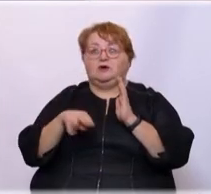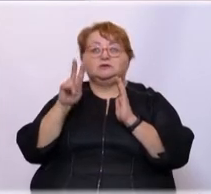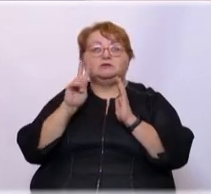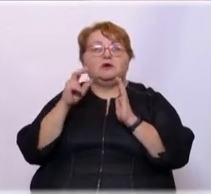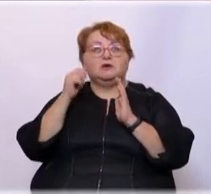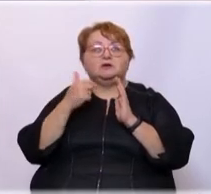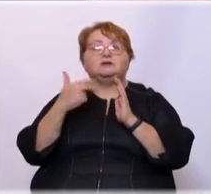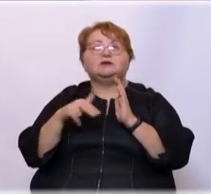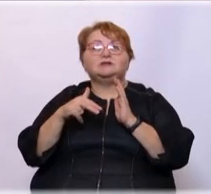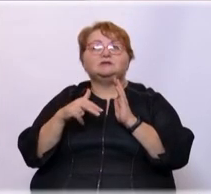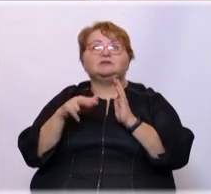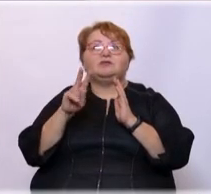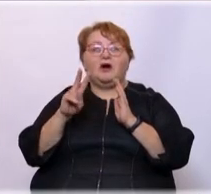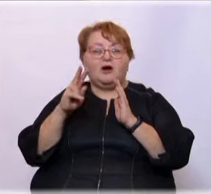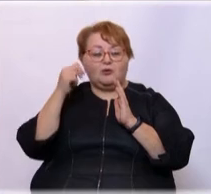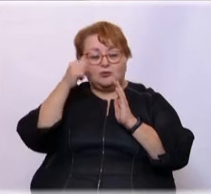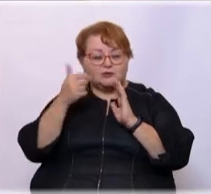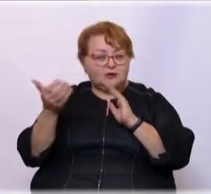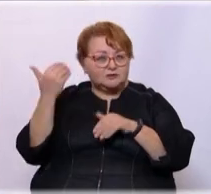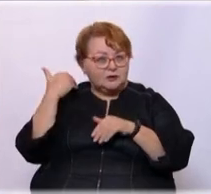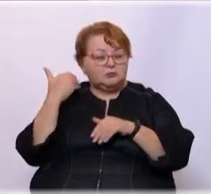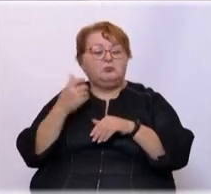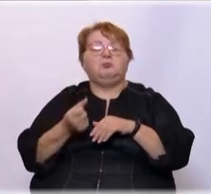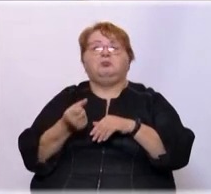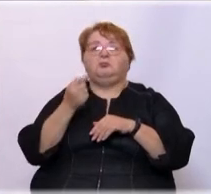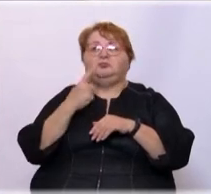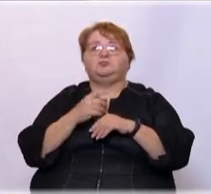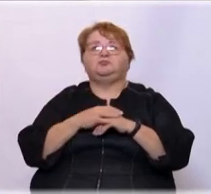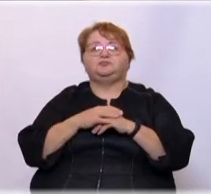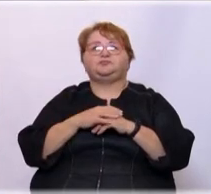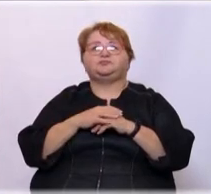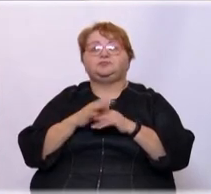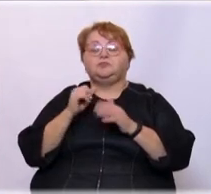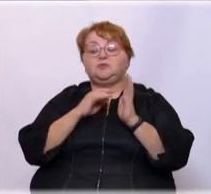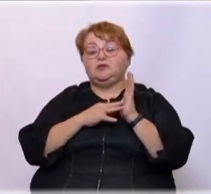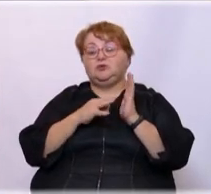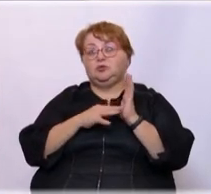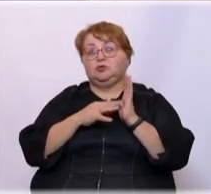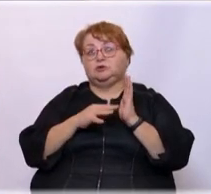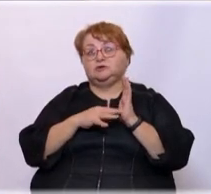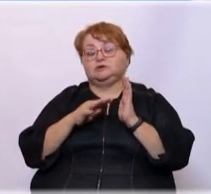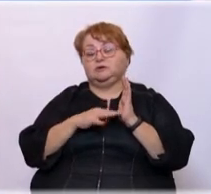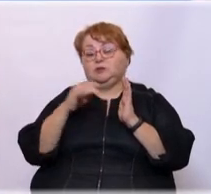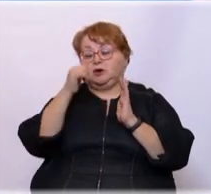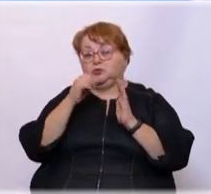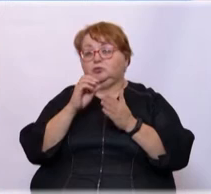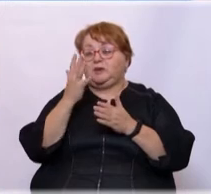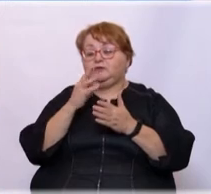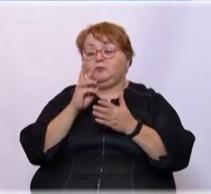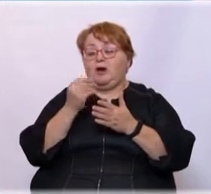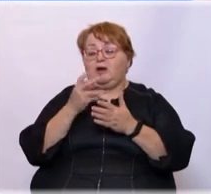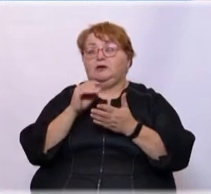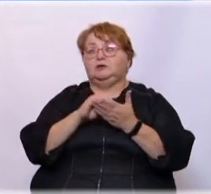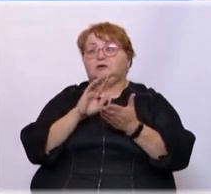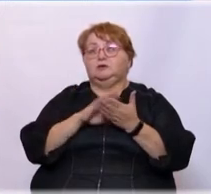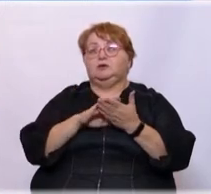назад? 30. 32. Простите. Я все еще… Да, в 1990 году, 5 мая была зарегистрирована. Вот Лукашев